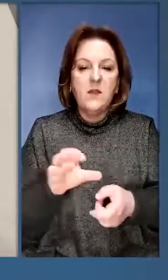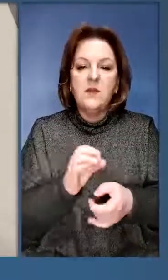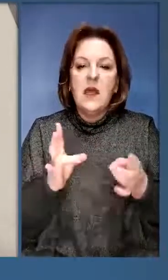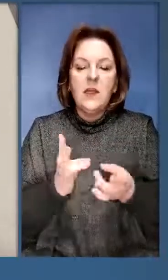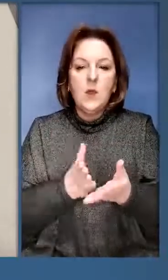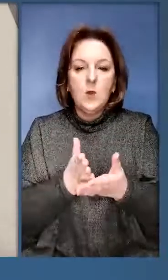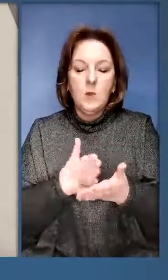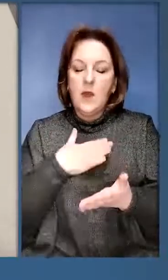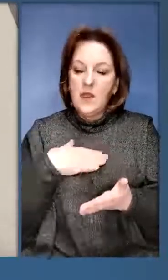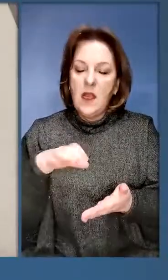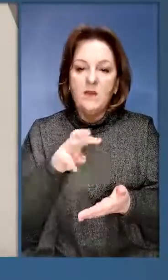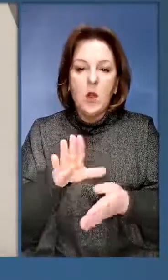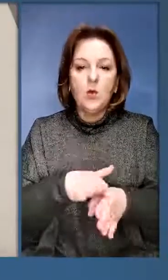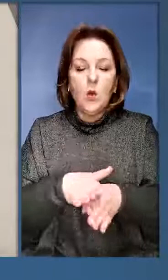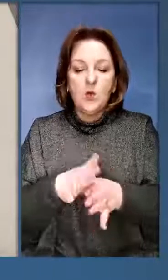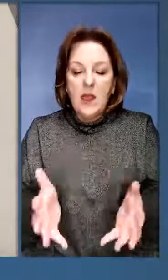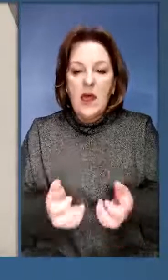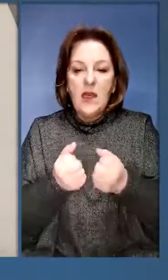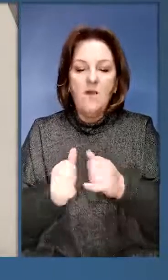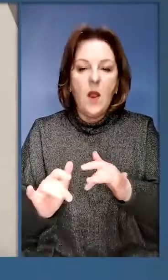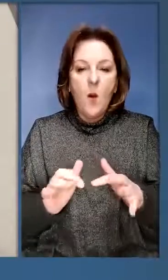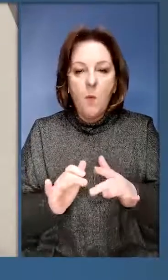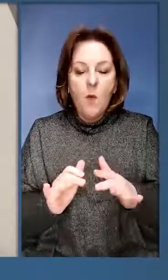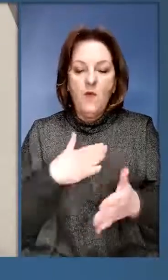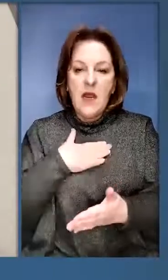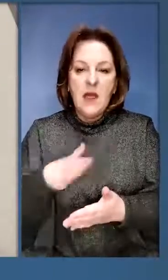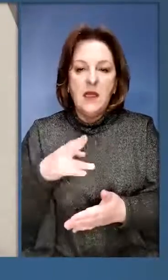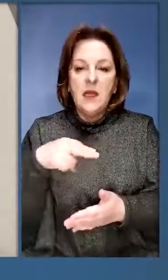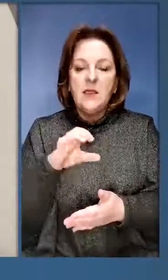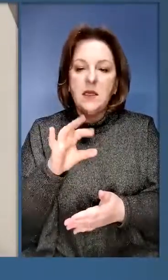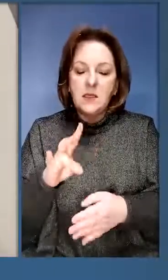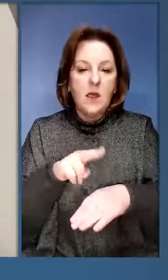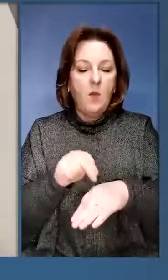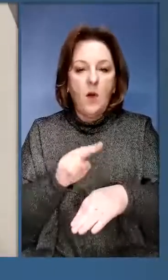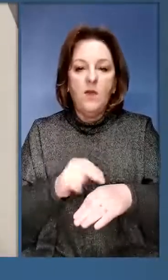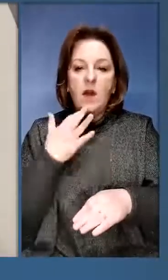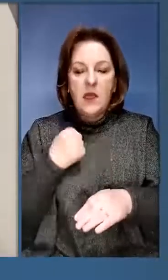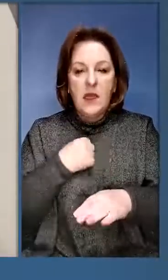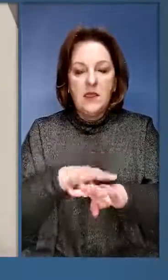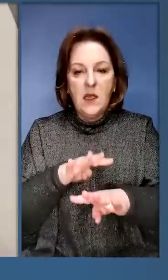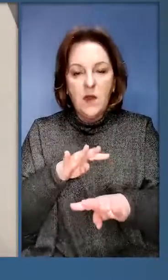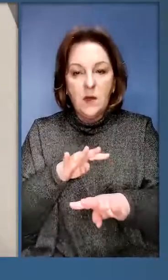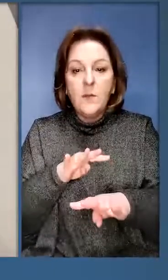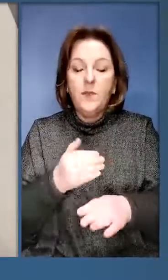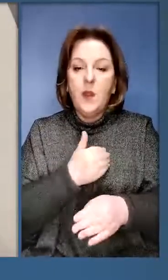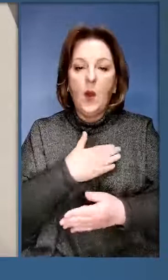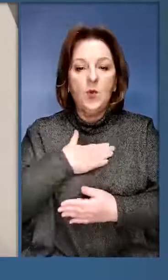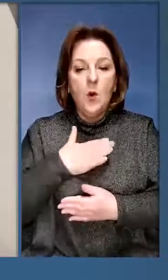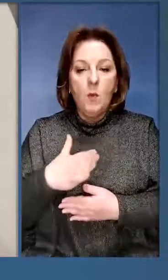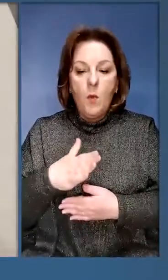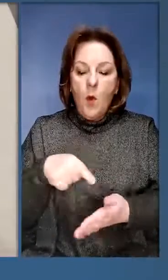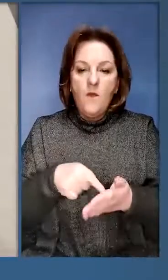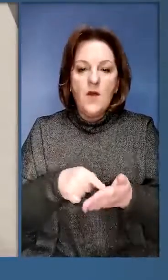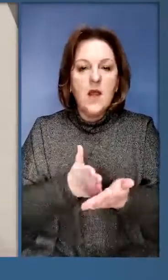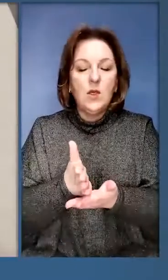залучені всі необхідні служби. Дякую усім, хто здійснює рятувальну операцію. Дякую ДСНС, поліції, Нацгвардії. Хочу